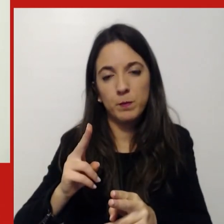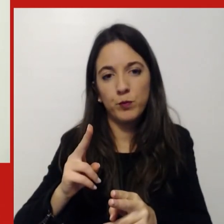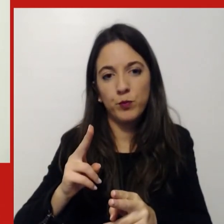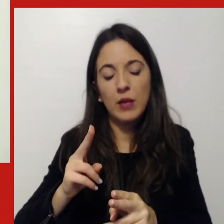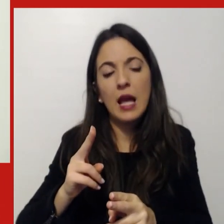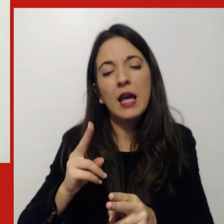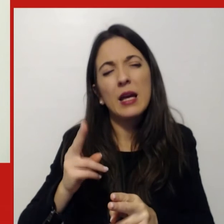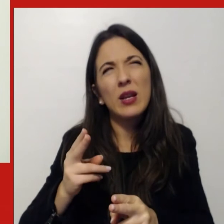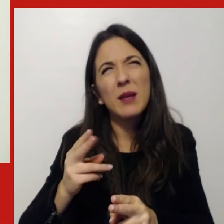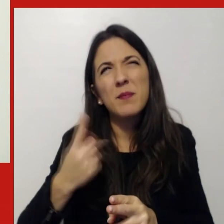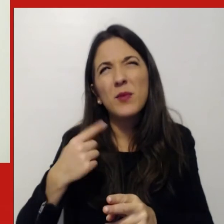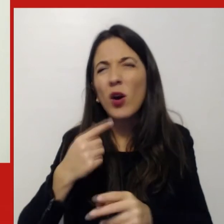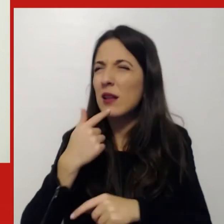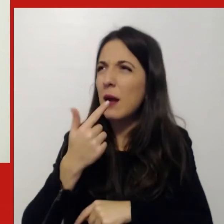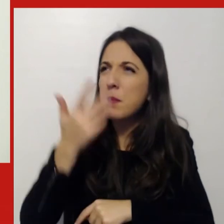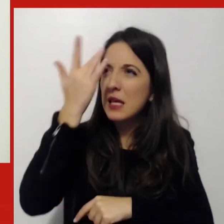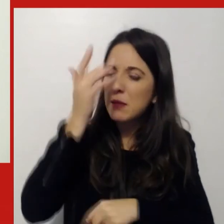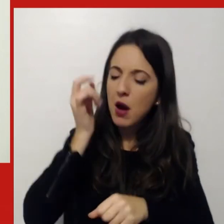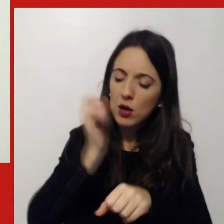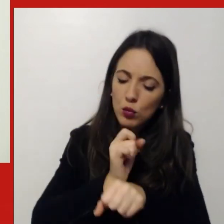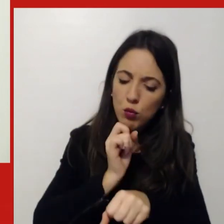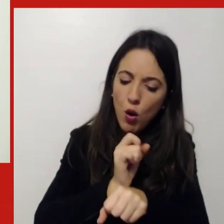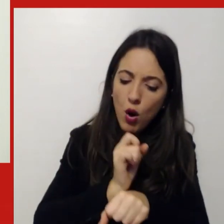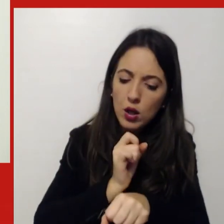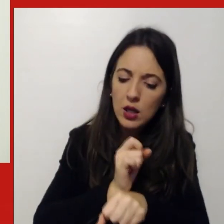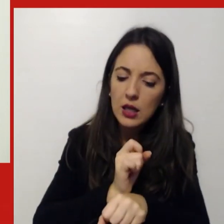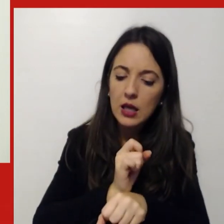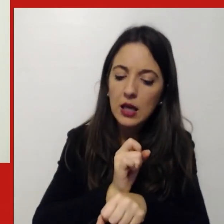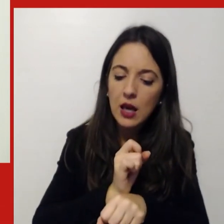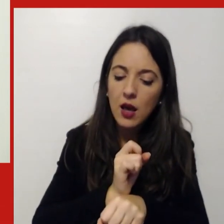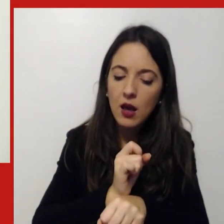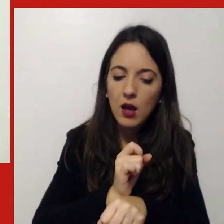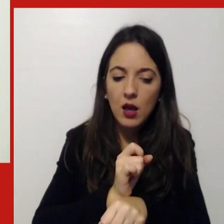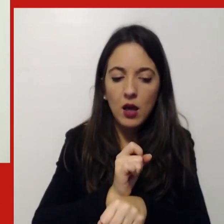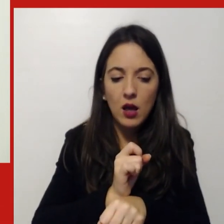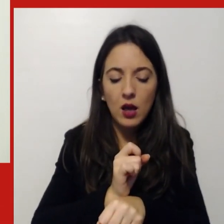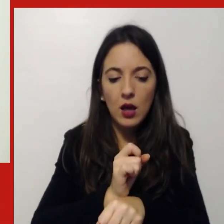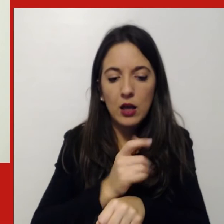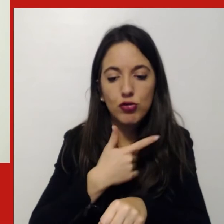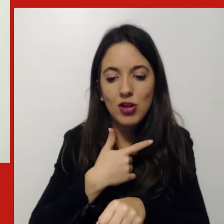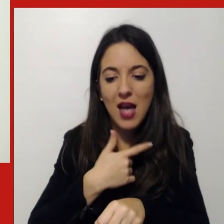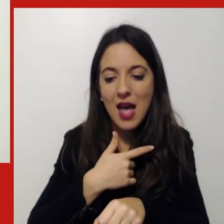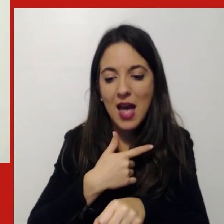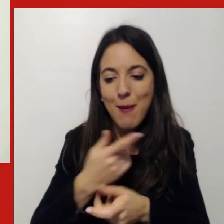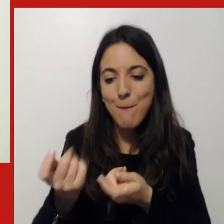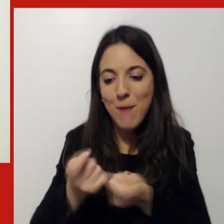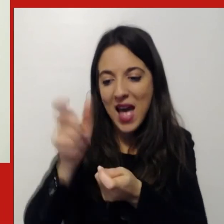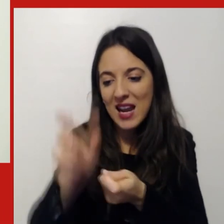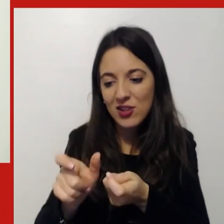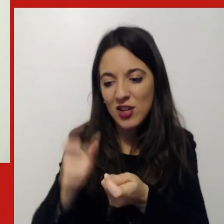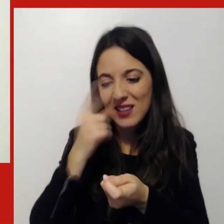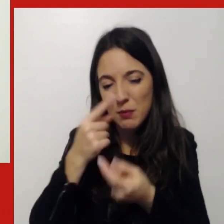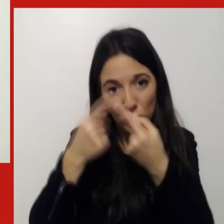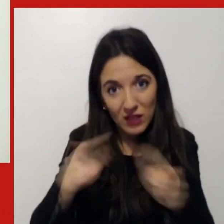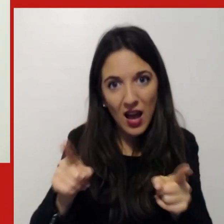lascia spazio a un determinato tipo di manager in realtà questi manager lo spazio già non ce l